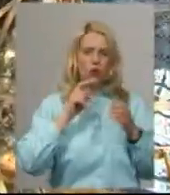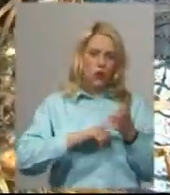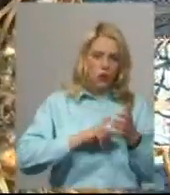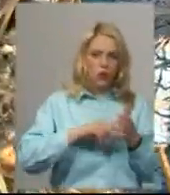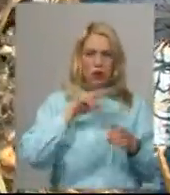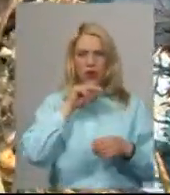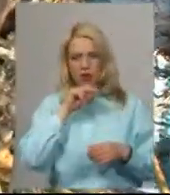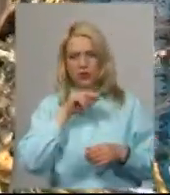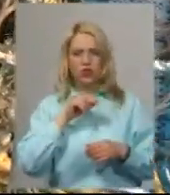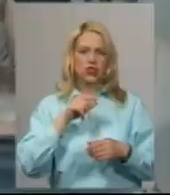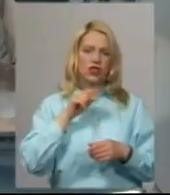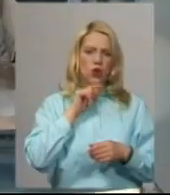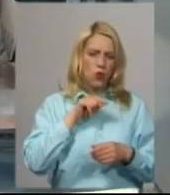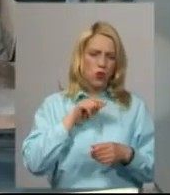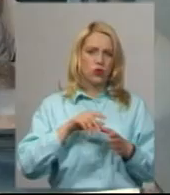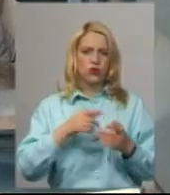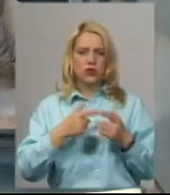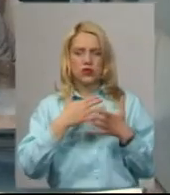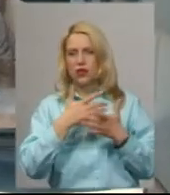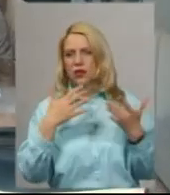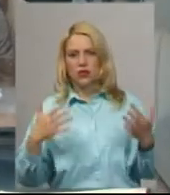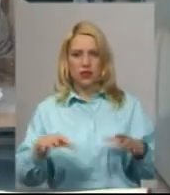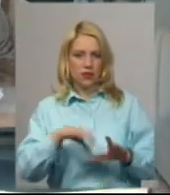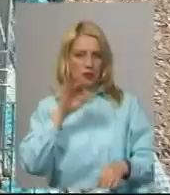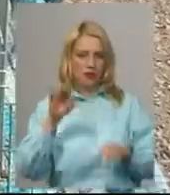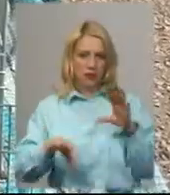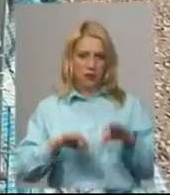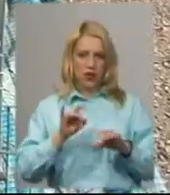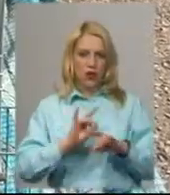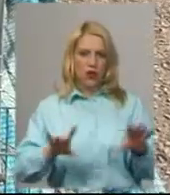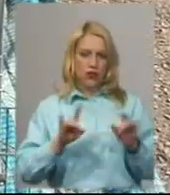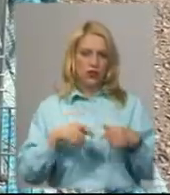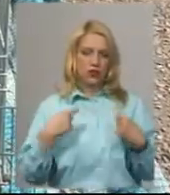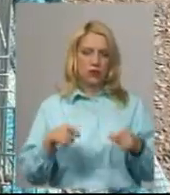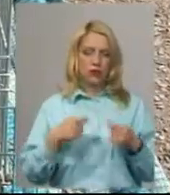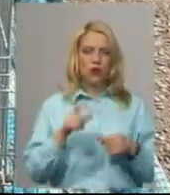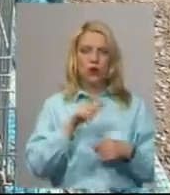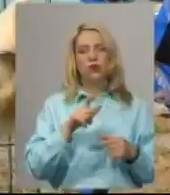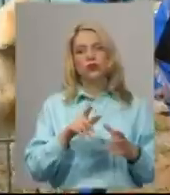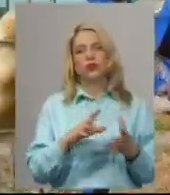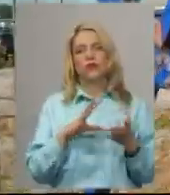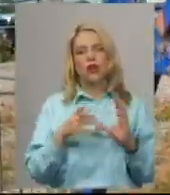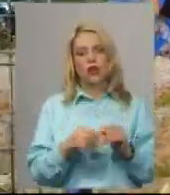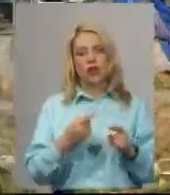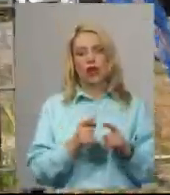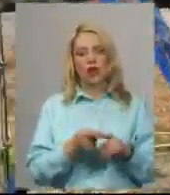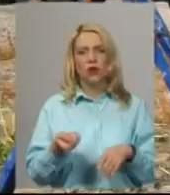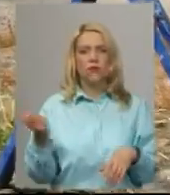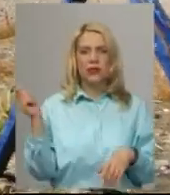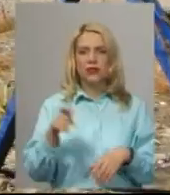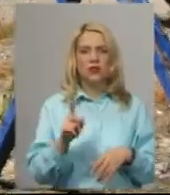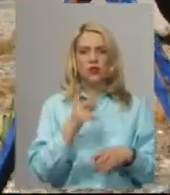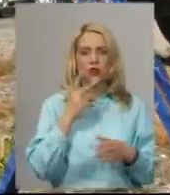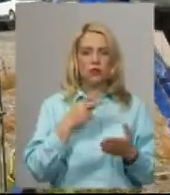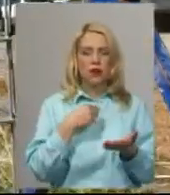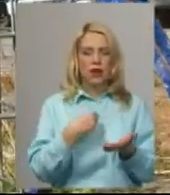Хмельницькому ярмарку вибір сільських тварин різноманітний, розповідає продавець Артур Нікітін. Говорить, люди в основному на ринок приїздять, аби придбати